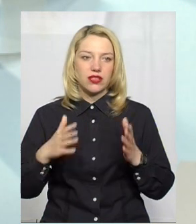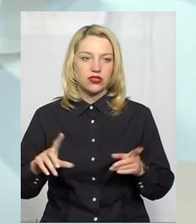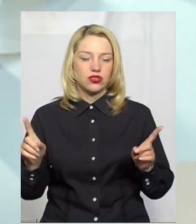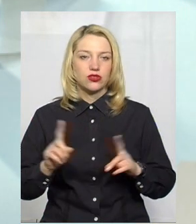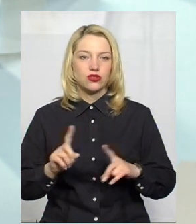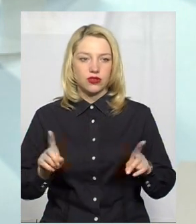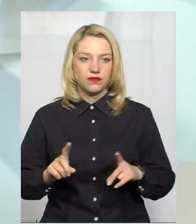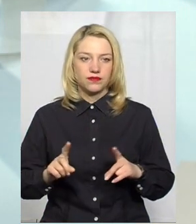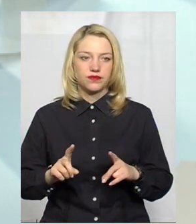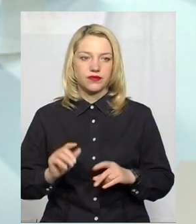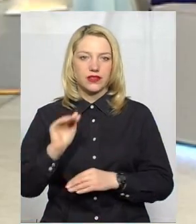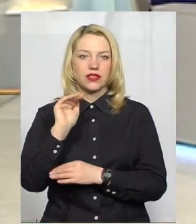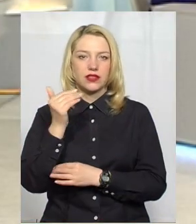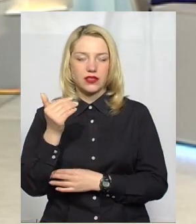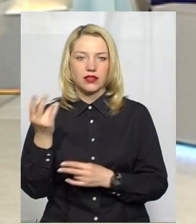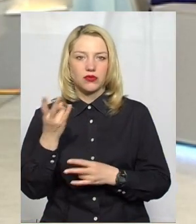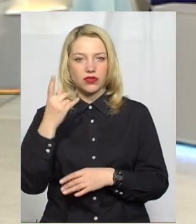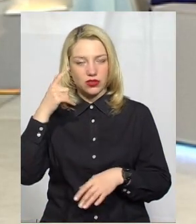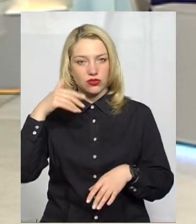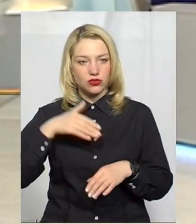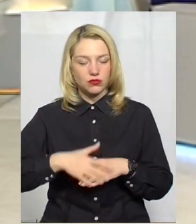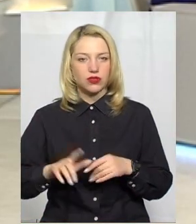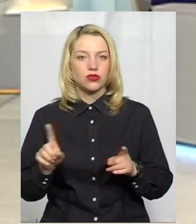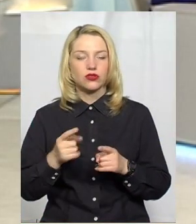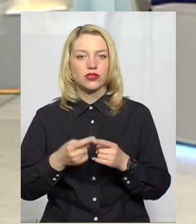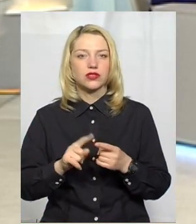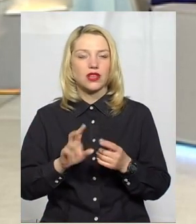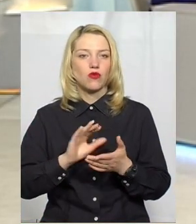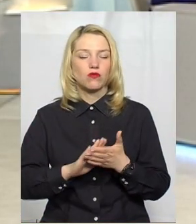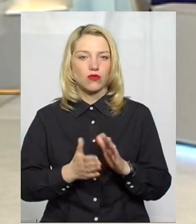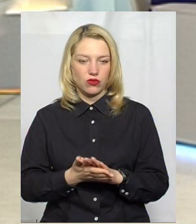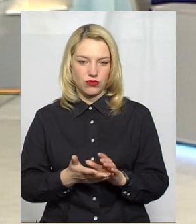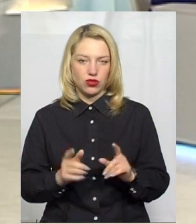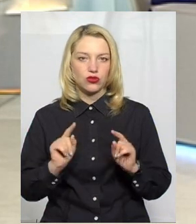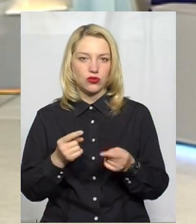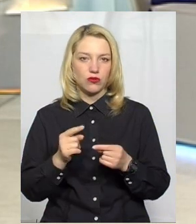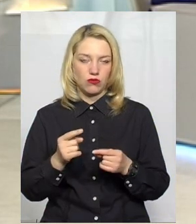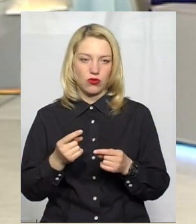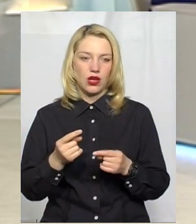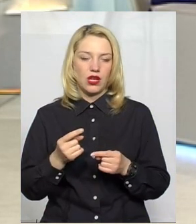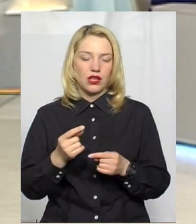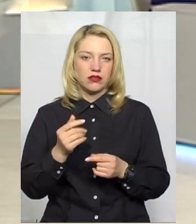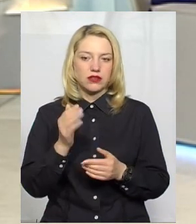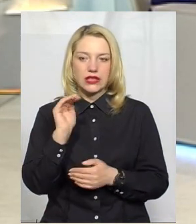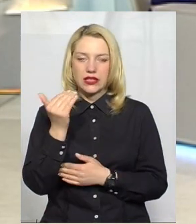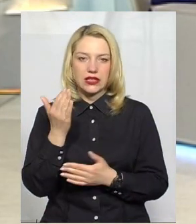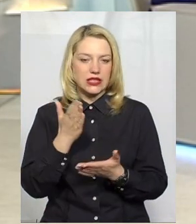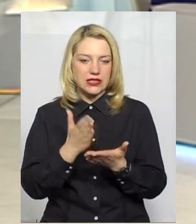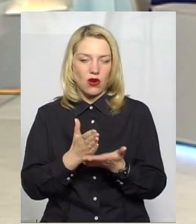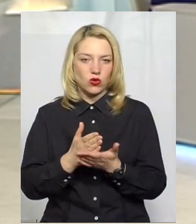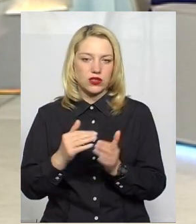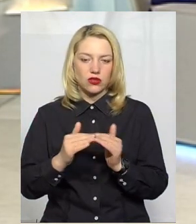дитина мала зрозуміти, що це за умови, чому вона знаходиться вдома. Адже все